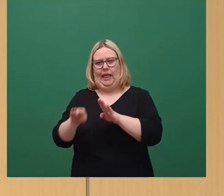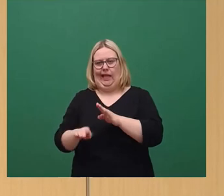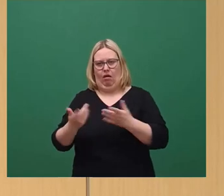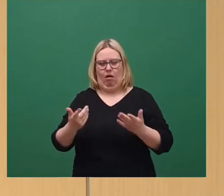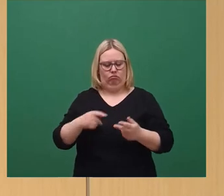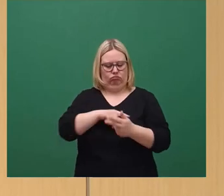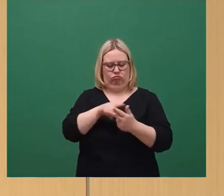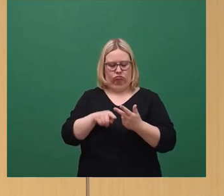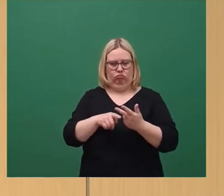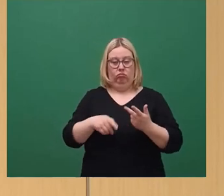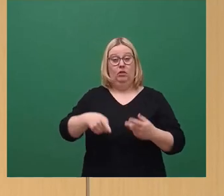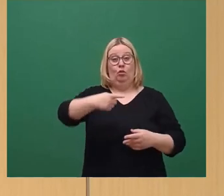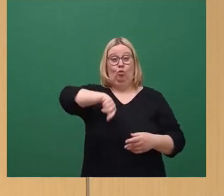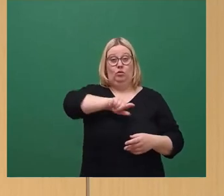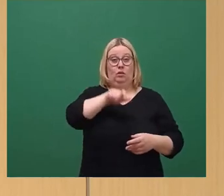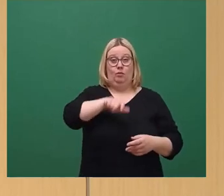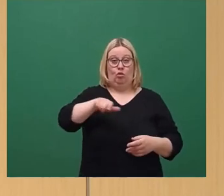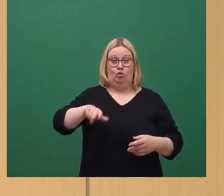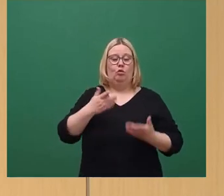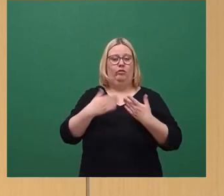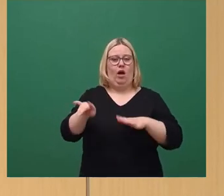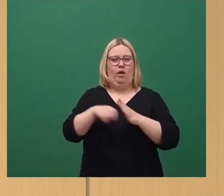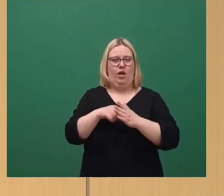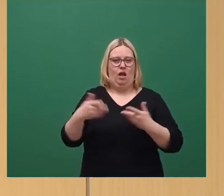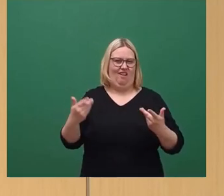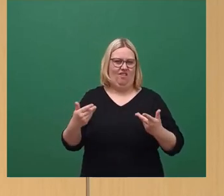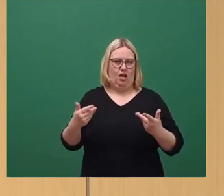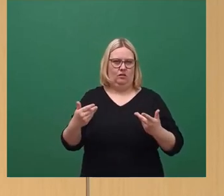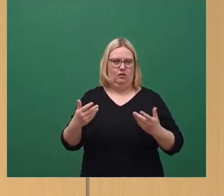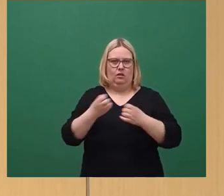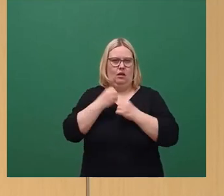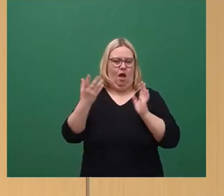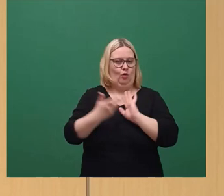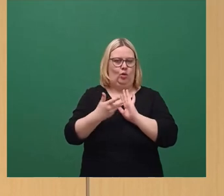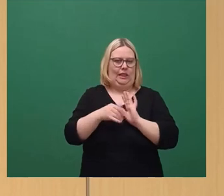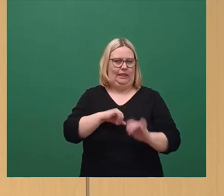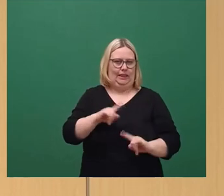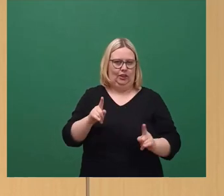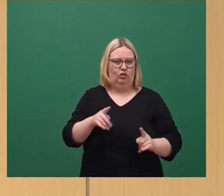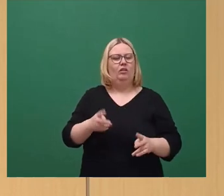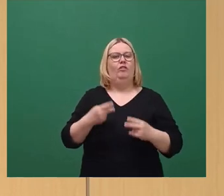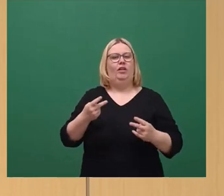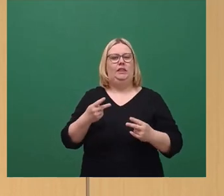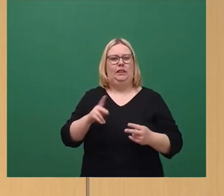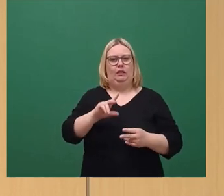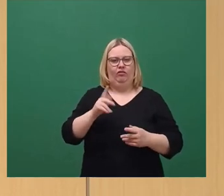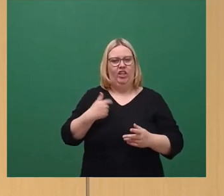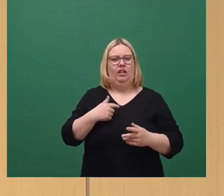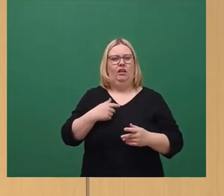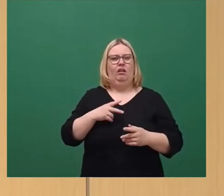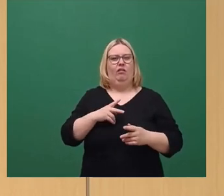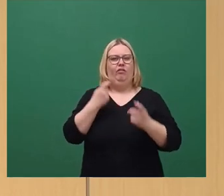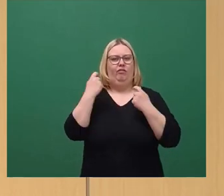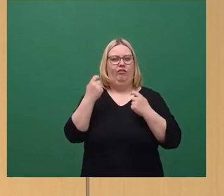Unsere Position als Freie Wähler ist klar, unabhängig von jeglichem Gutachten. Wir wollen die bestehenden Leistungen der Verkehrsbetriebe erhalten.